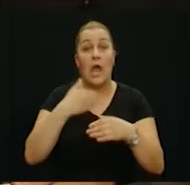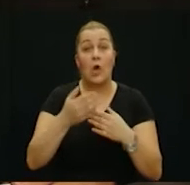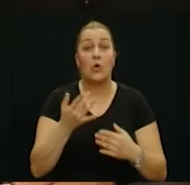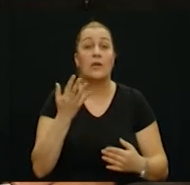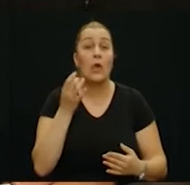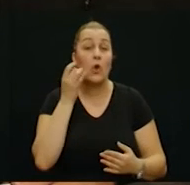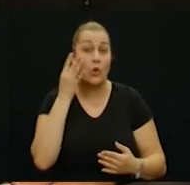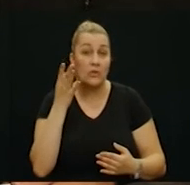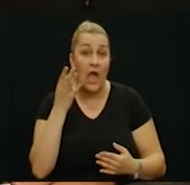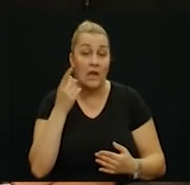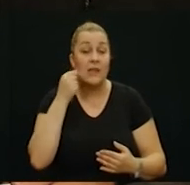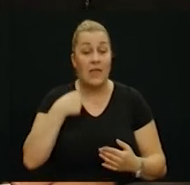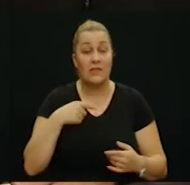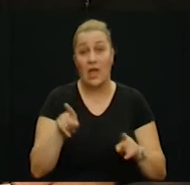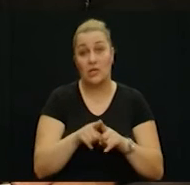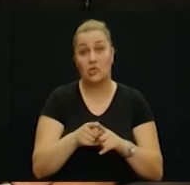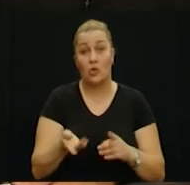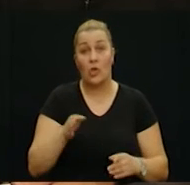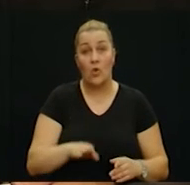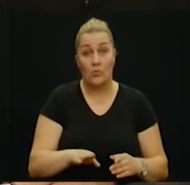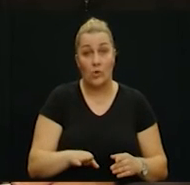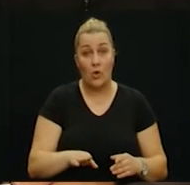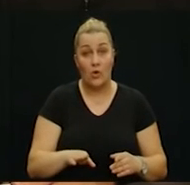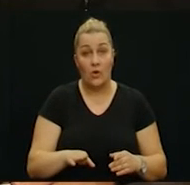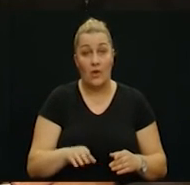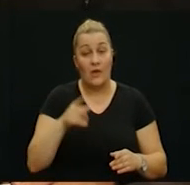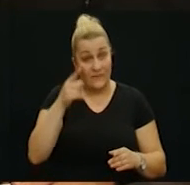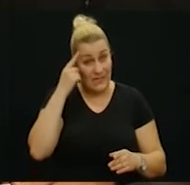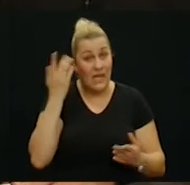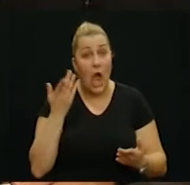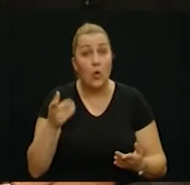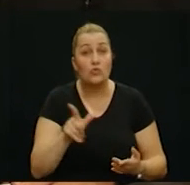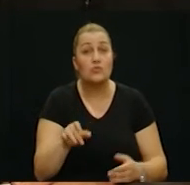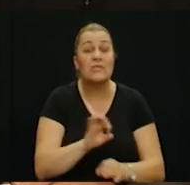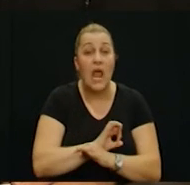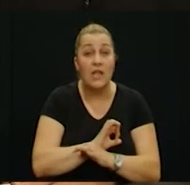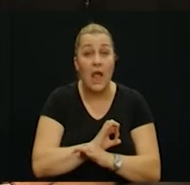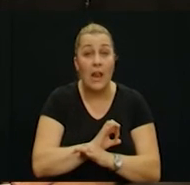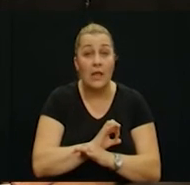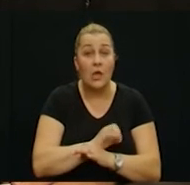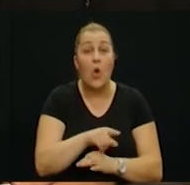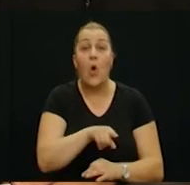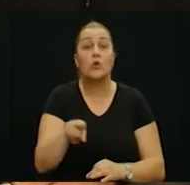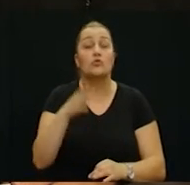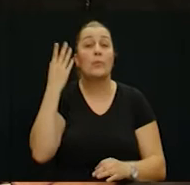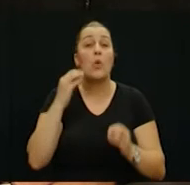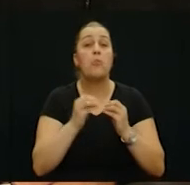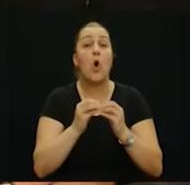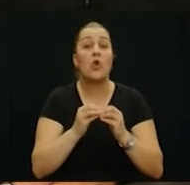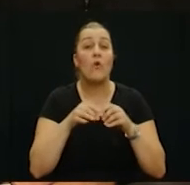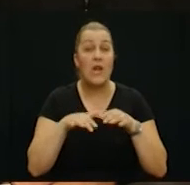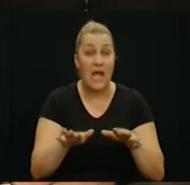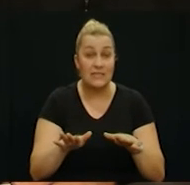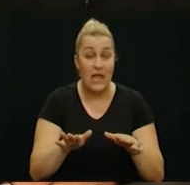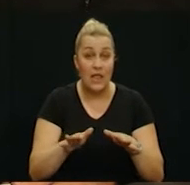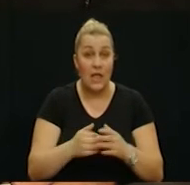Nakon par dana i on je podljigao svojim osjetljima. A znate kako su stradali? Tako što su bili u borovu